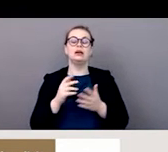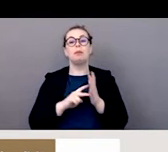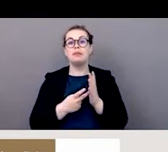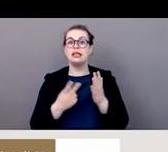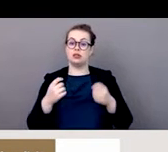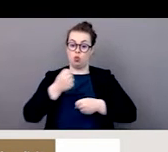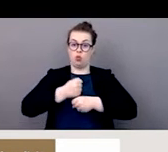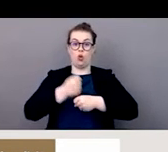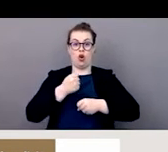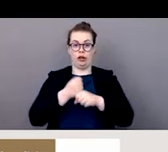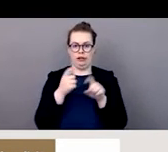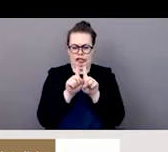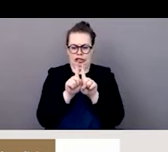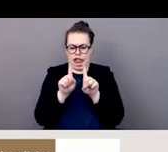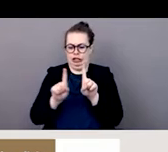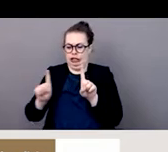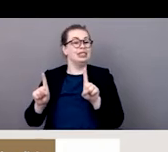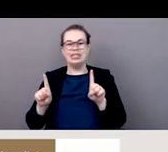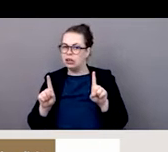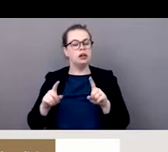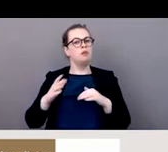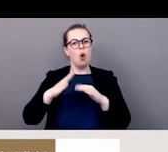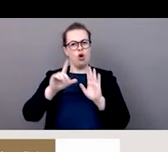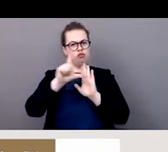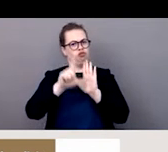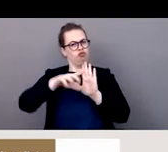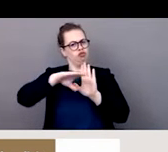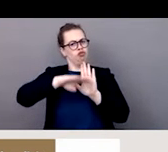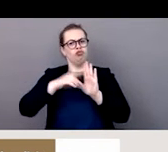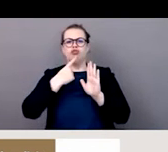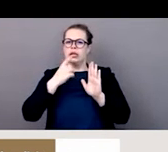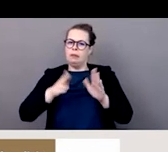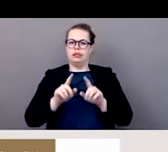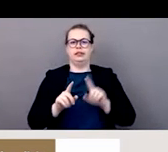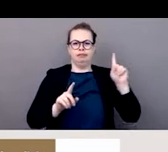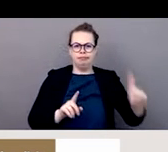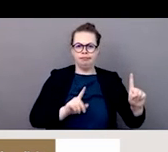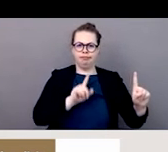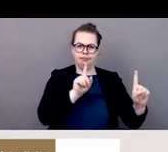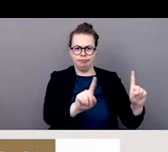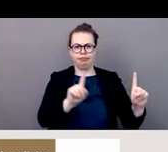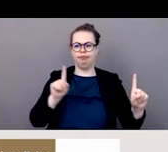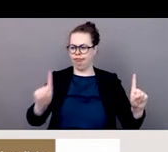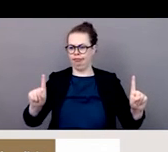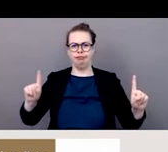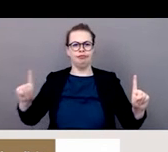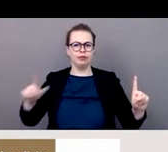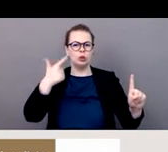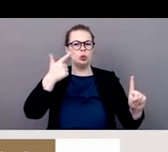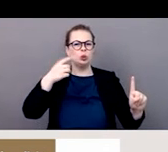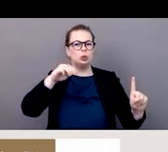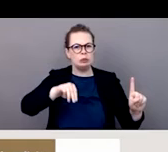telles que le distanciement aussi bien que l'utilisation aussi de ce EPI, donc équipement de protection